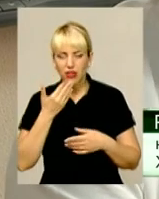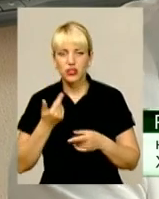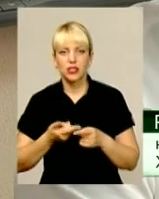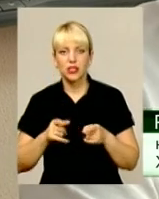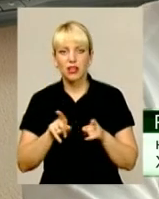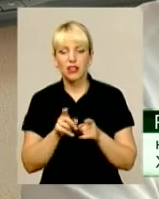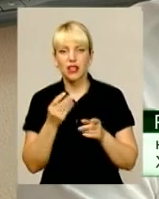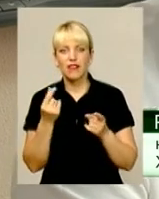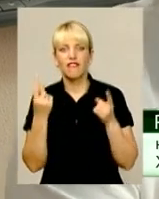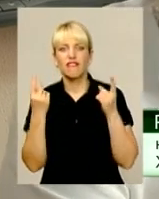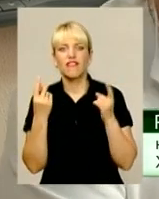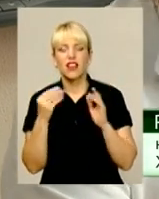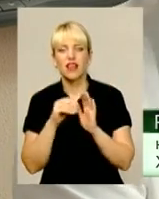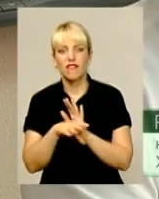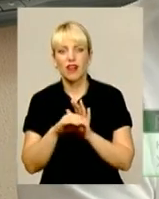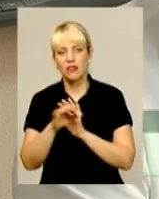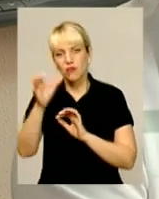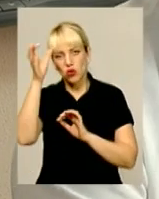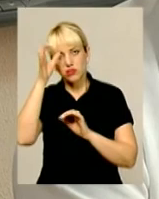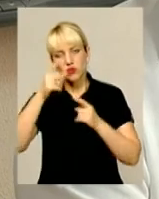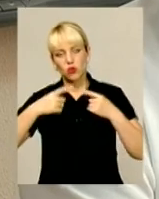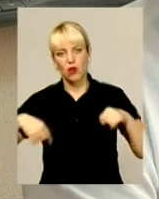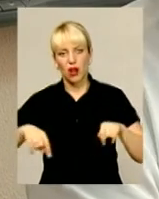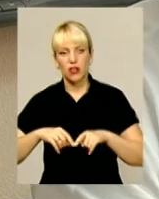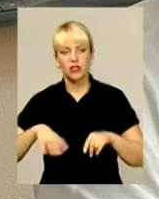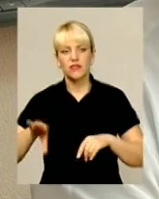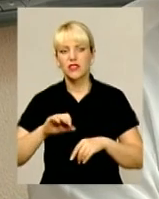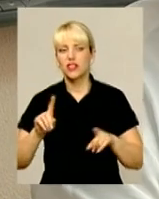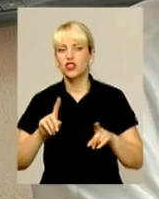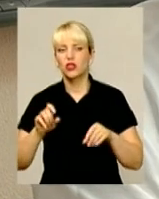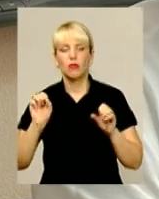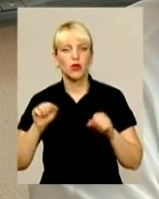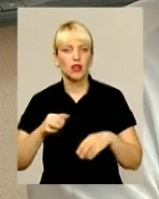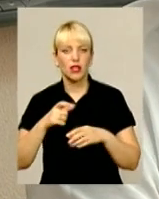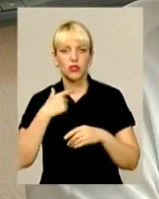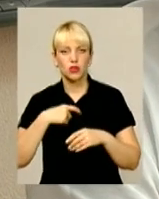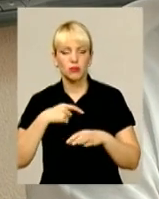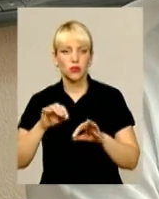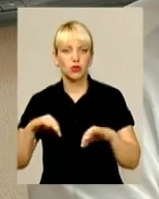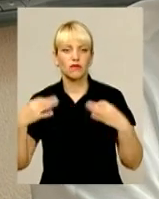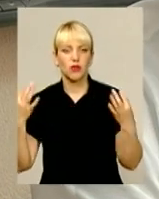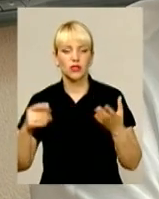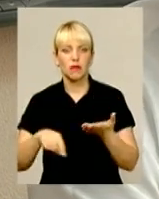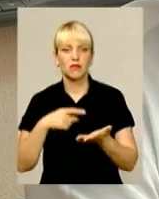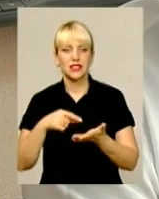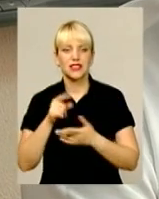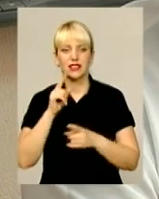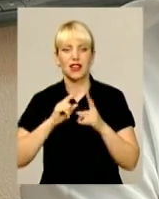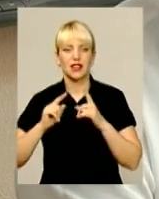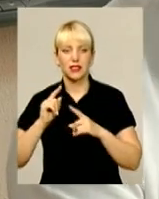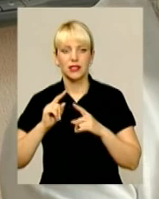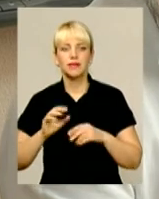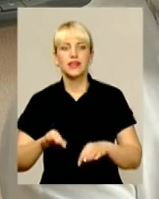Це кошти фактично на усе, що могла собі дозволити міська рада. І